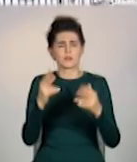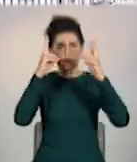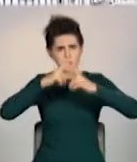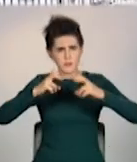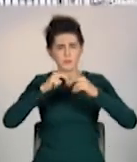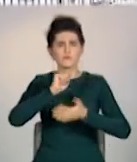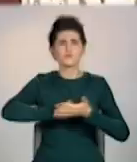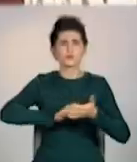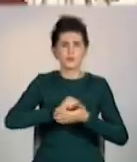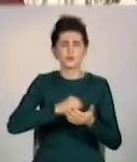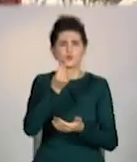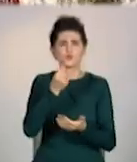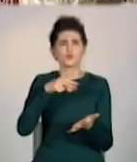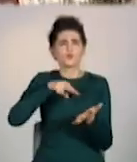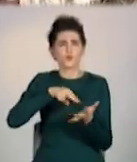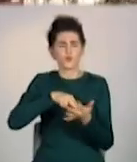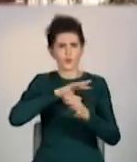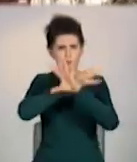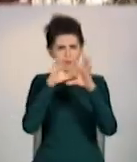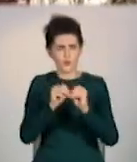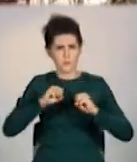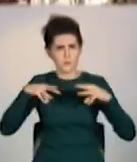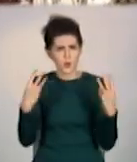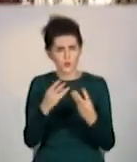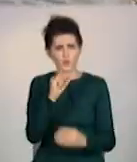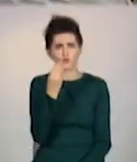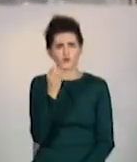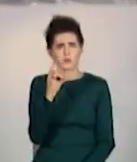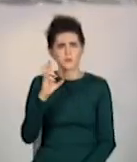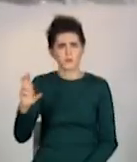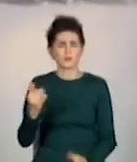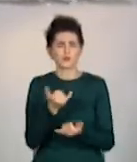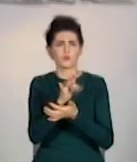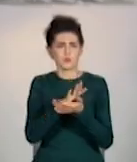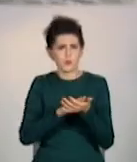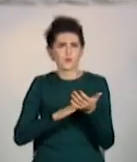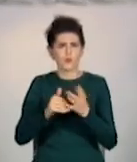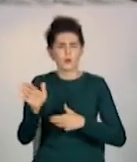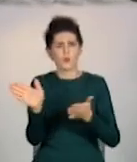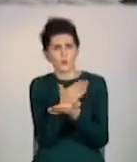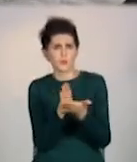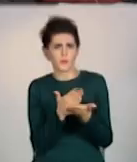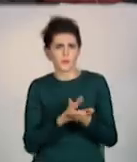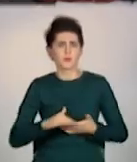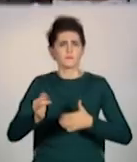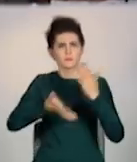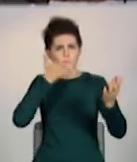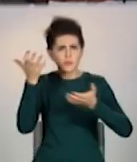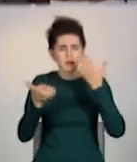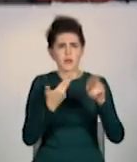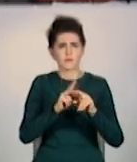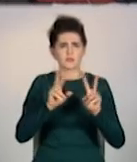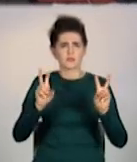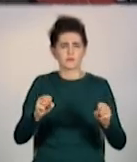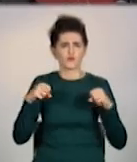та сума збитку. Тим часом надзвичайники продовжують працювати на згарищі. Розбирають простінки і завали зруйнованої